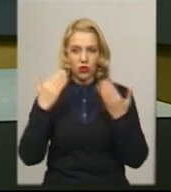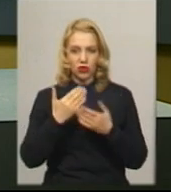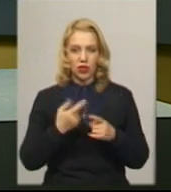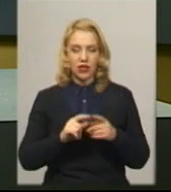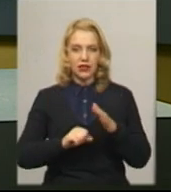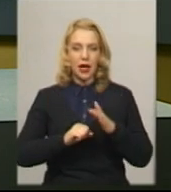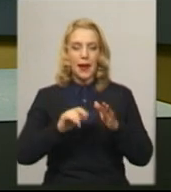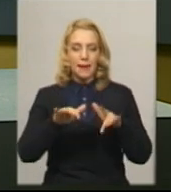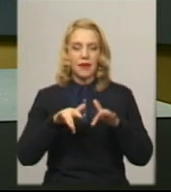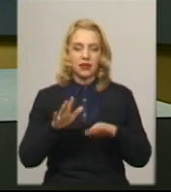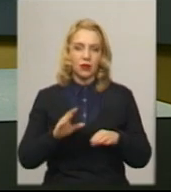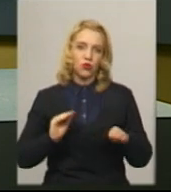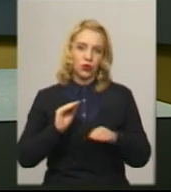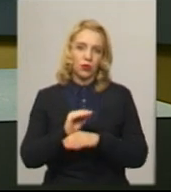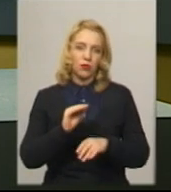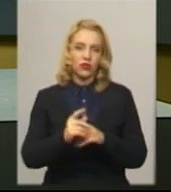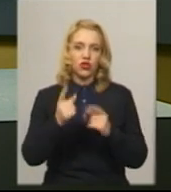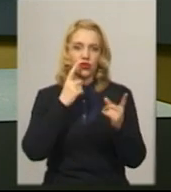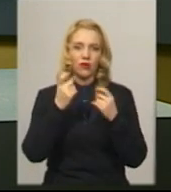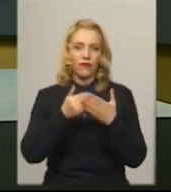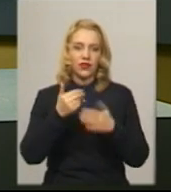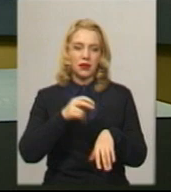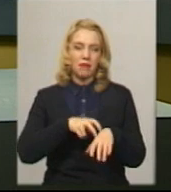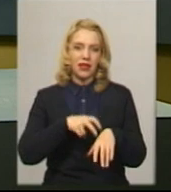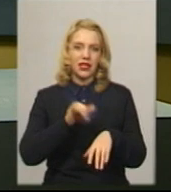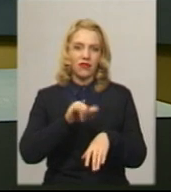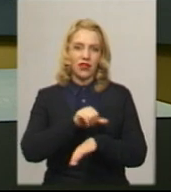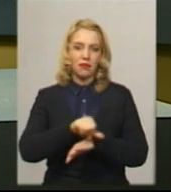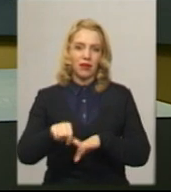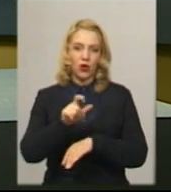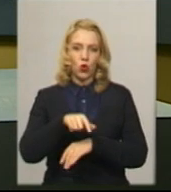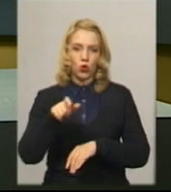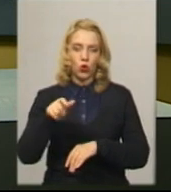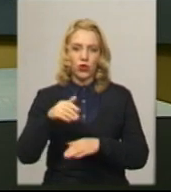база буде і надалі поповнюватись інформацією від медиків та прикордонників.